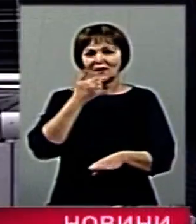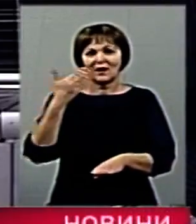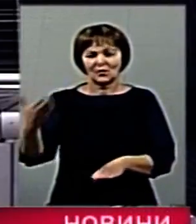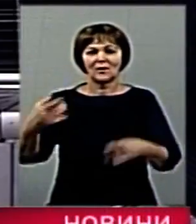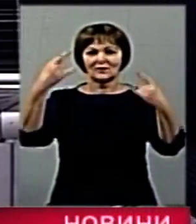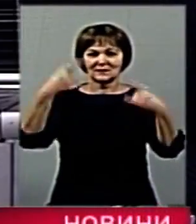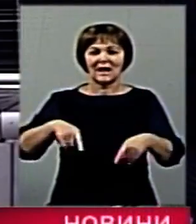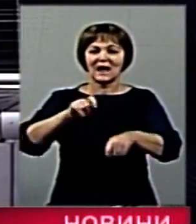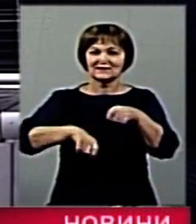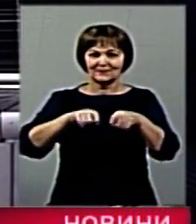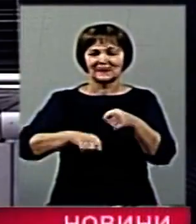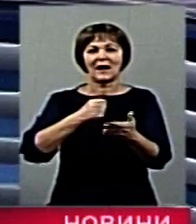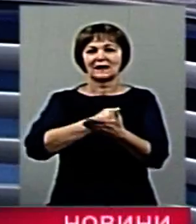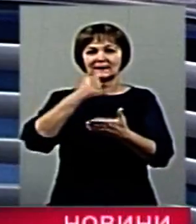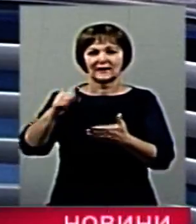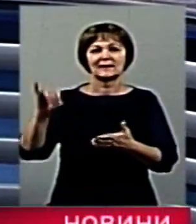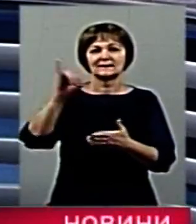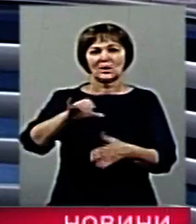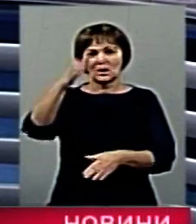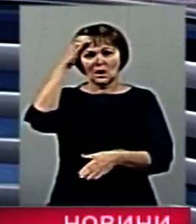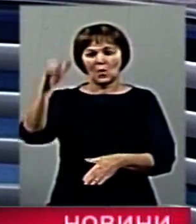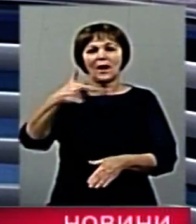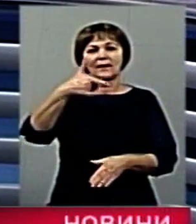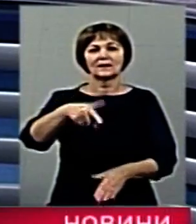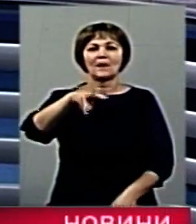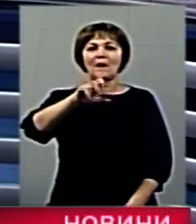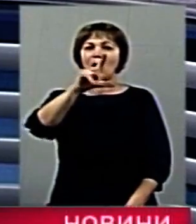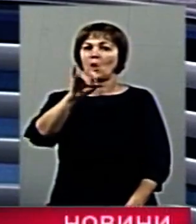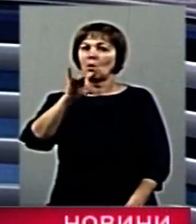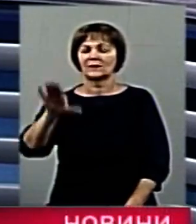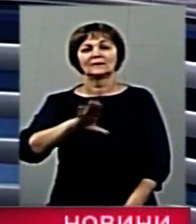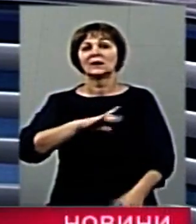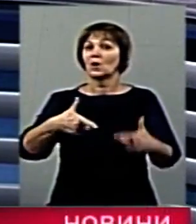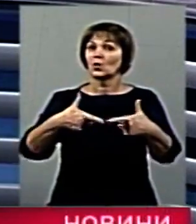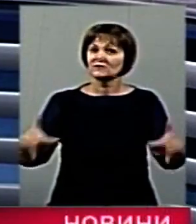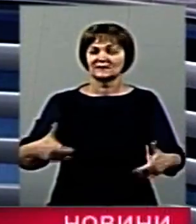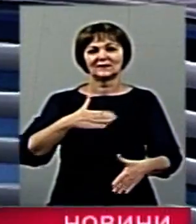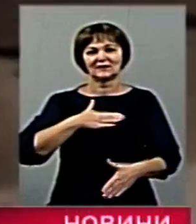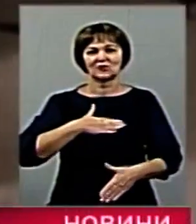Глядачам нагадую, що експерт, кандидат історичних наук Геннадій Махорін був гостем у студії.